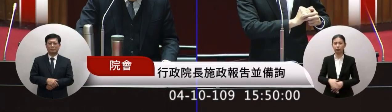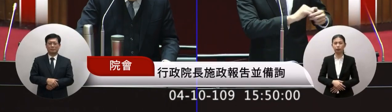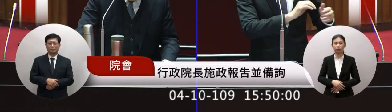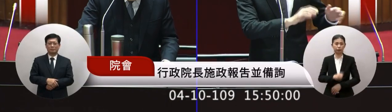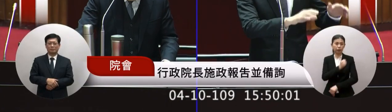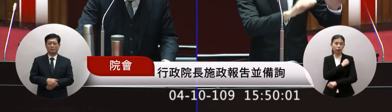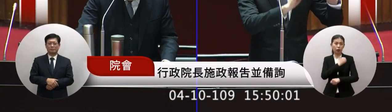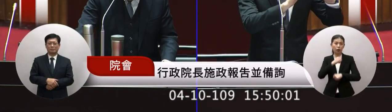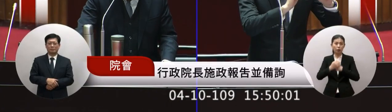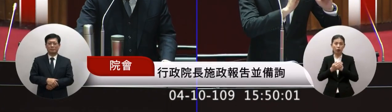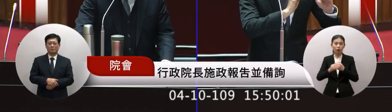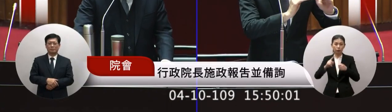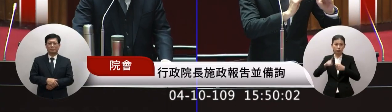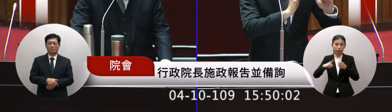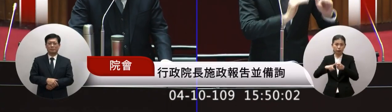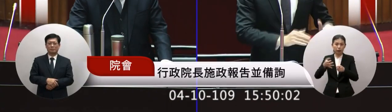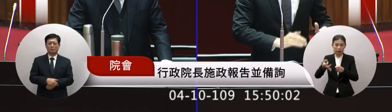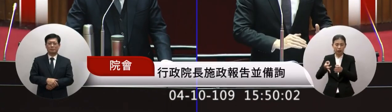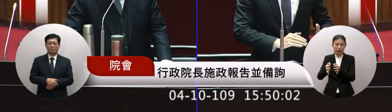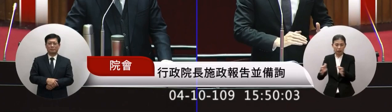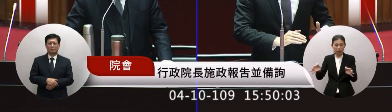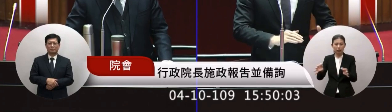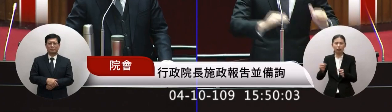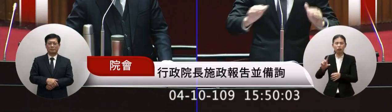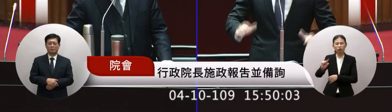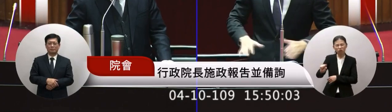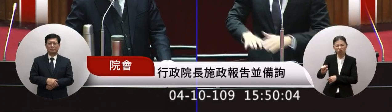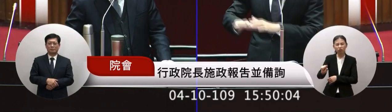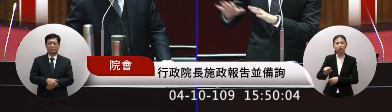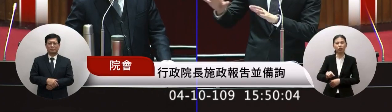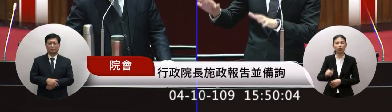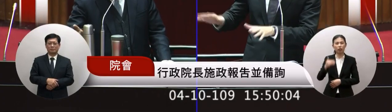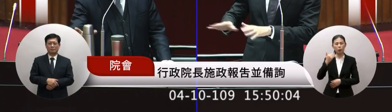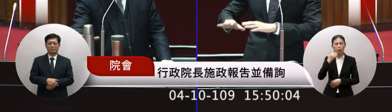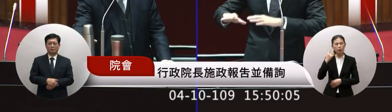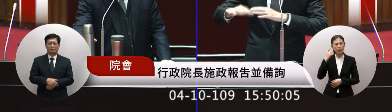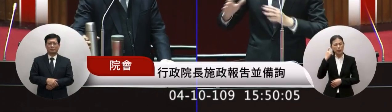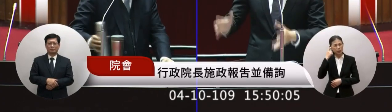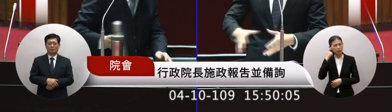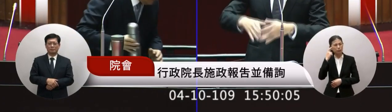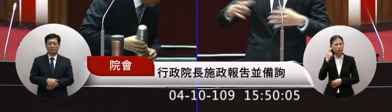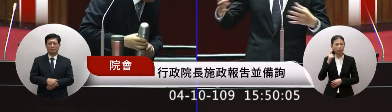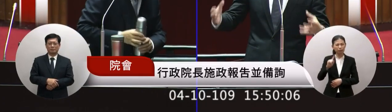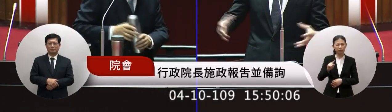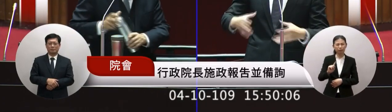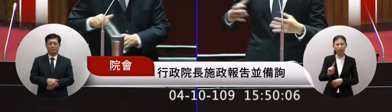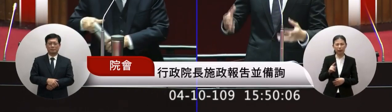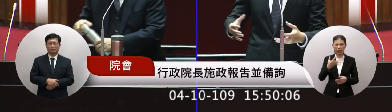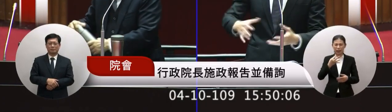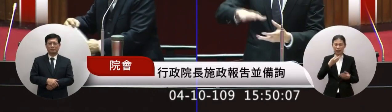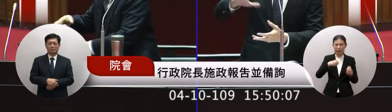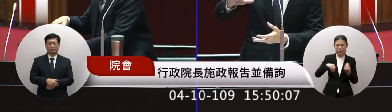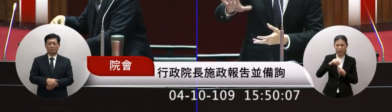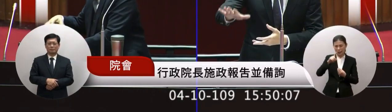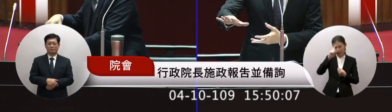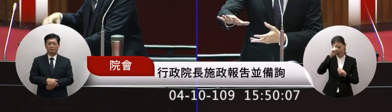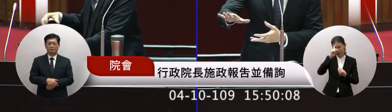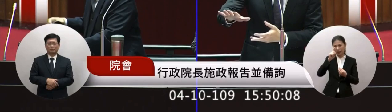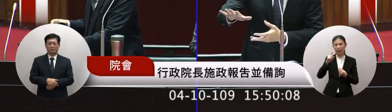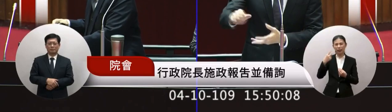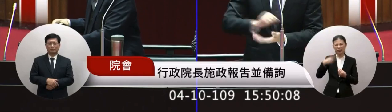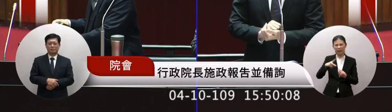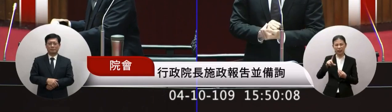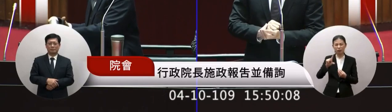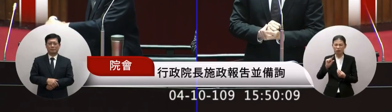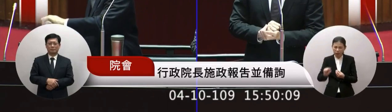年金寄付其實已經比較低我們現在還要想辦法要去調整財務的穩定要將它比較低